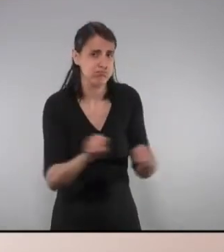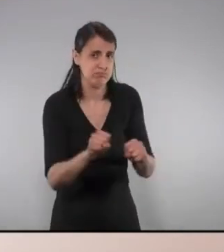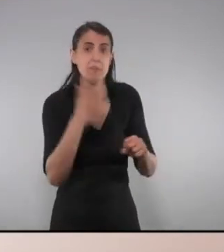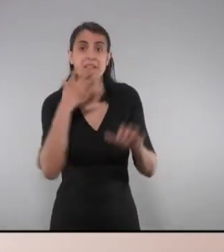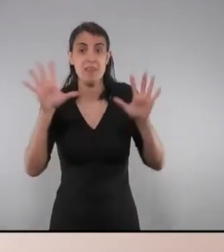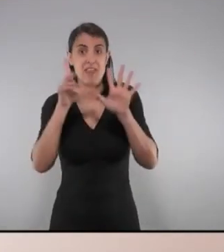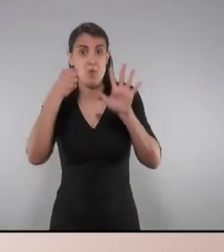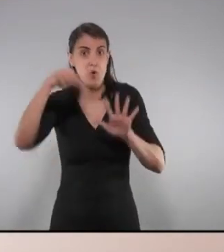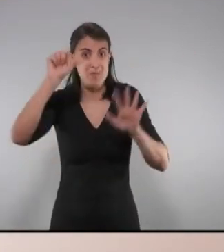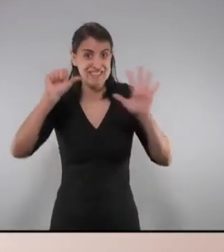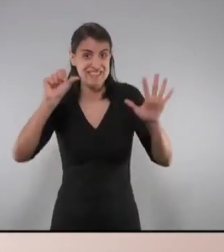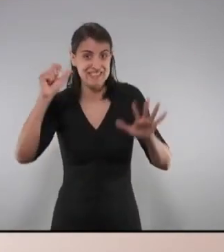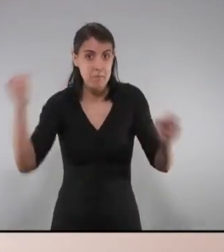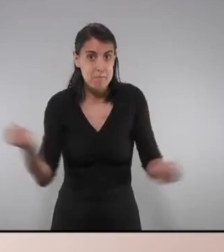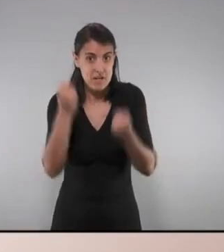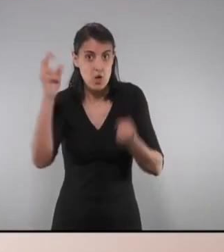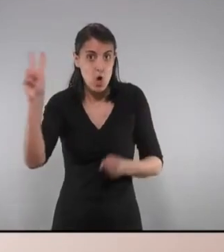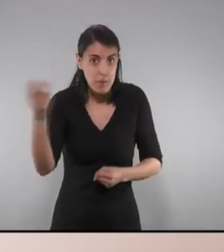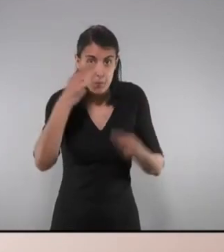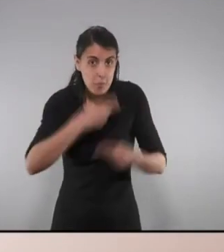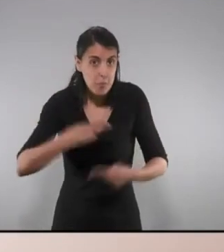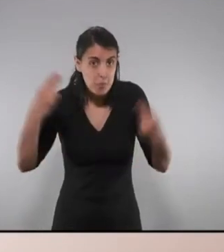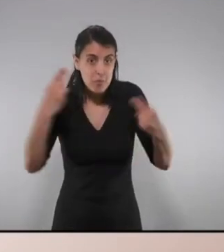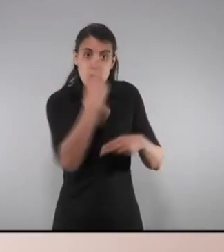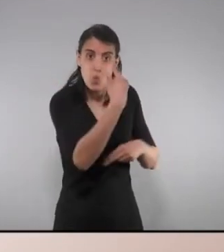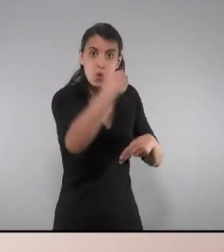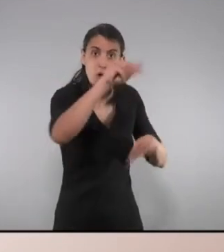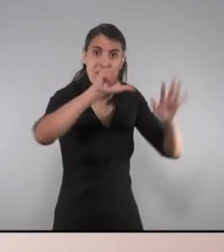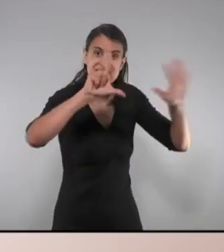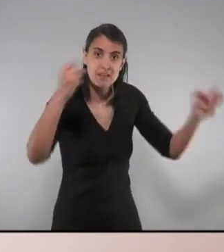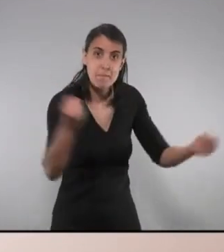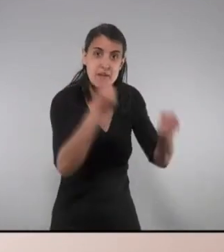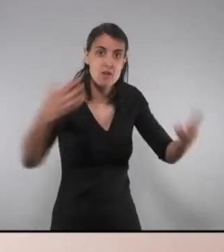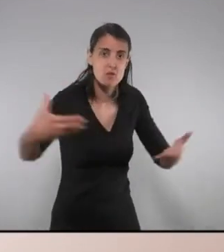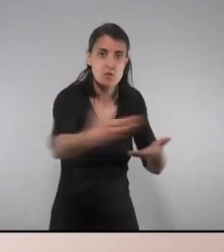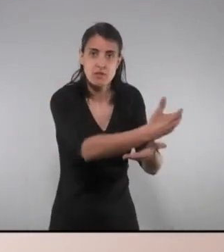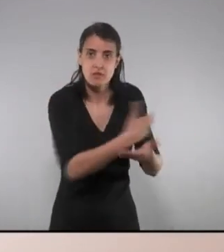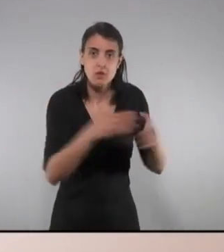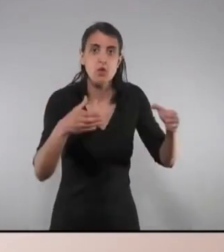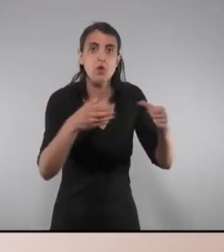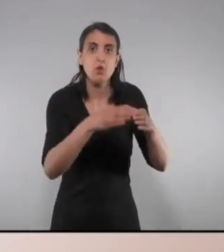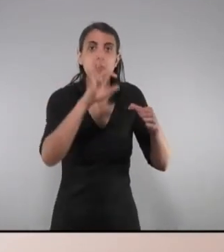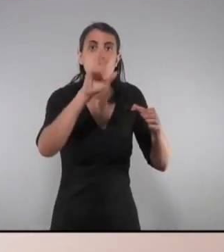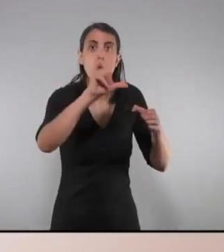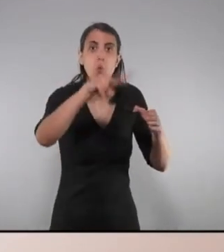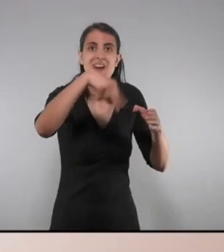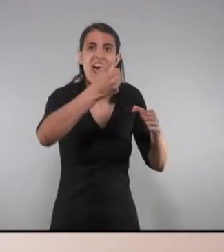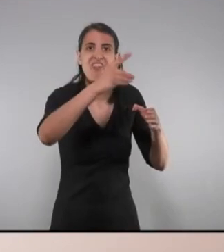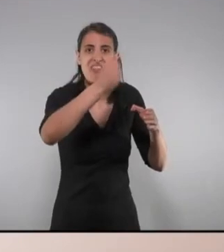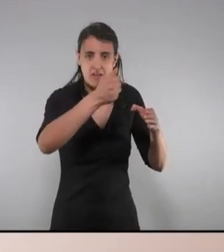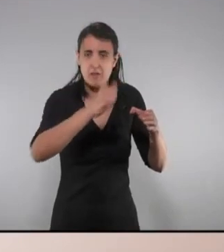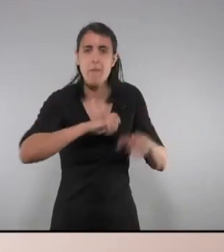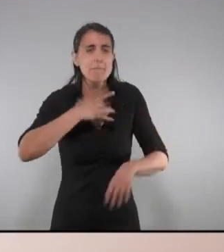,6 milions d'euros públics entregats en aquestes residències, 1,7 milions se'ls va embutxacar al grup Lonada. I és una autèntica vergonya que,